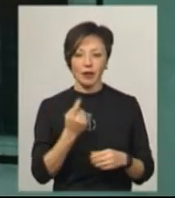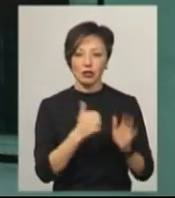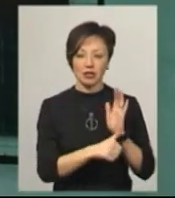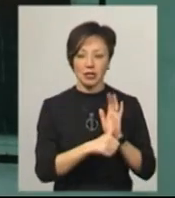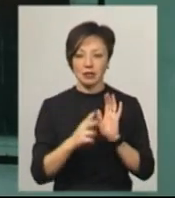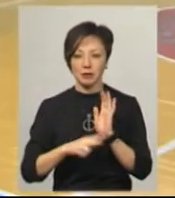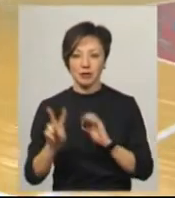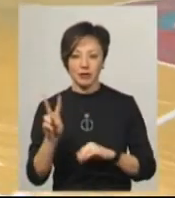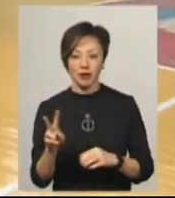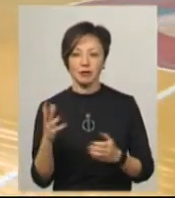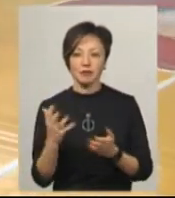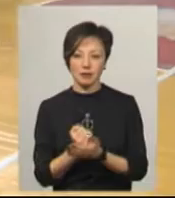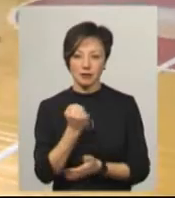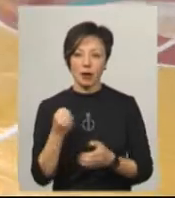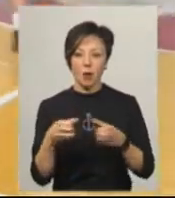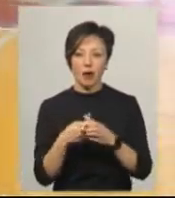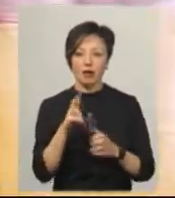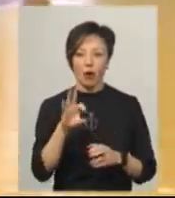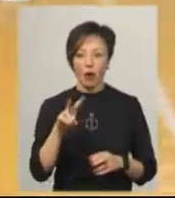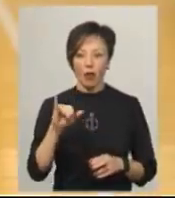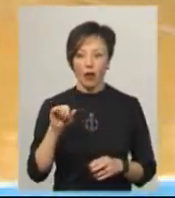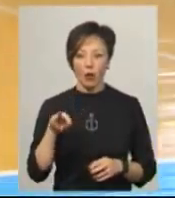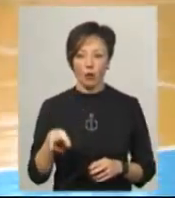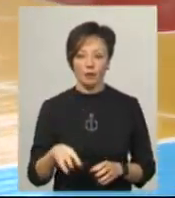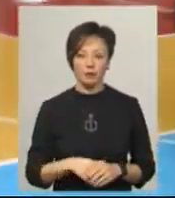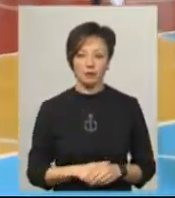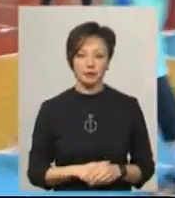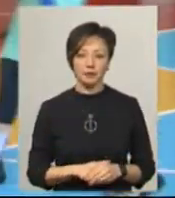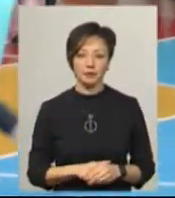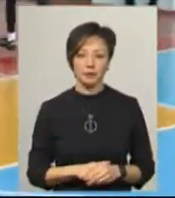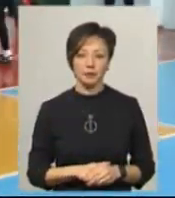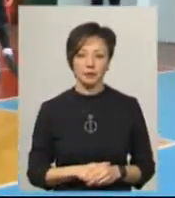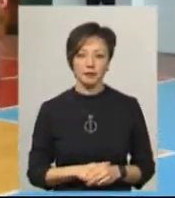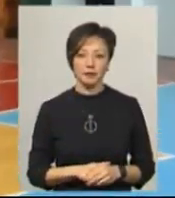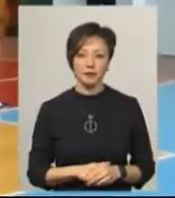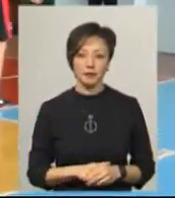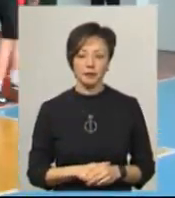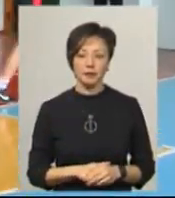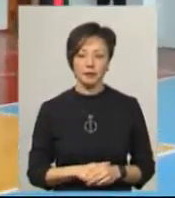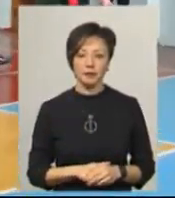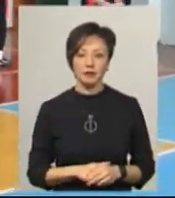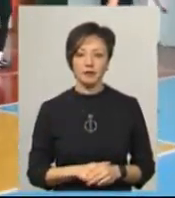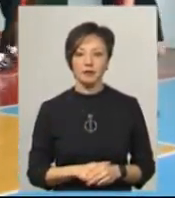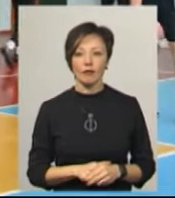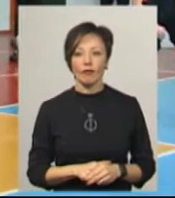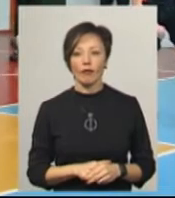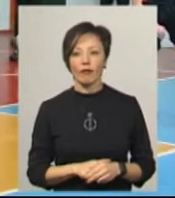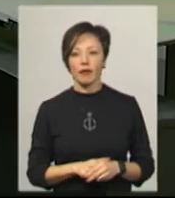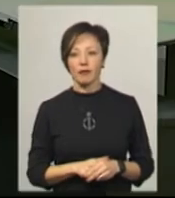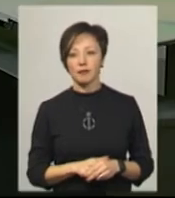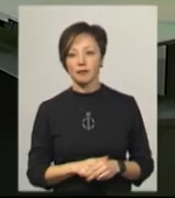-72 здуває команда колегів ім. Володимира Козумівка. Андрій Гумений, Юрій Чорний, нові на Супільному, Хмельницький.